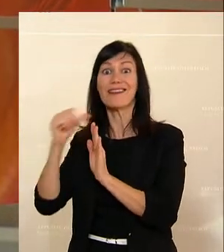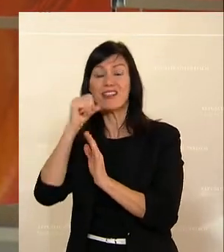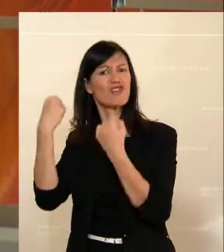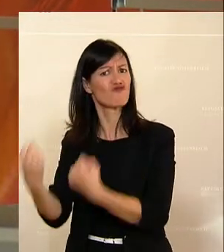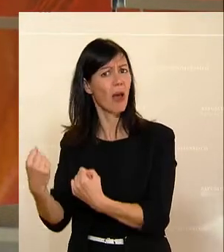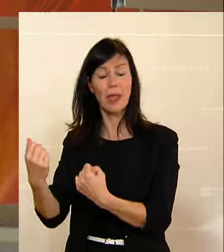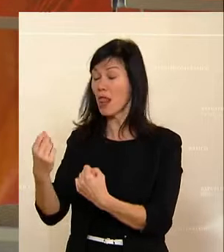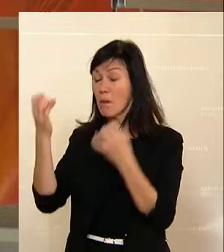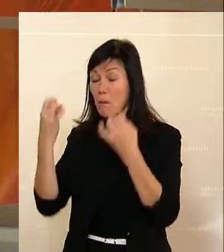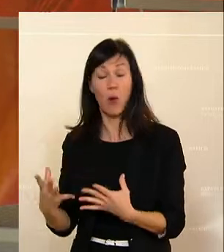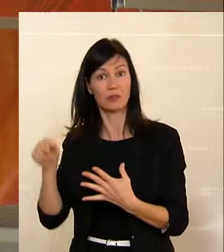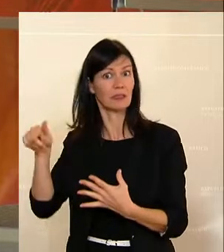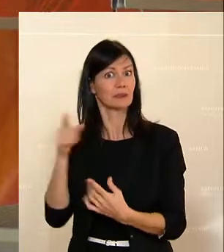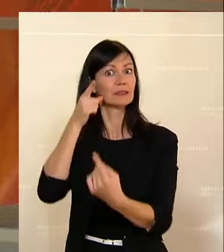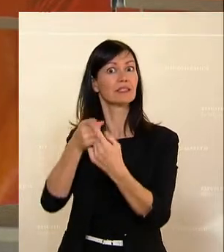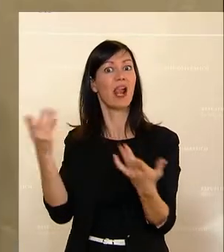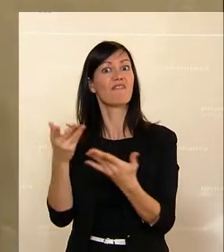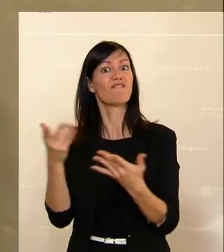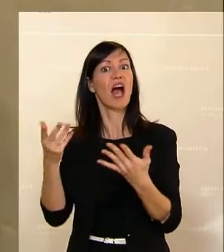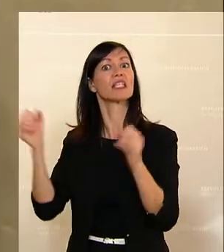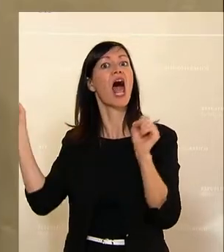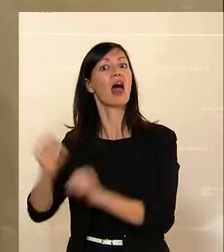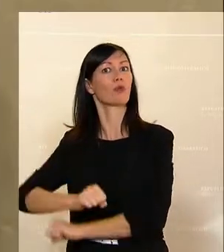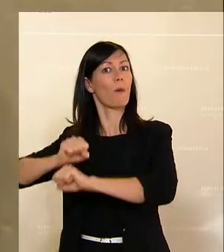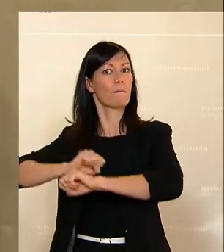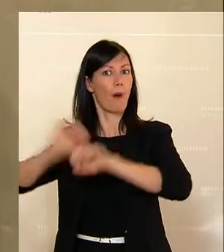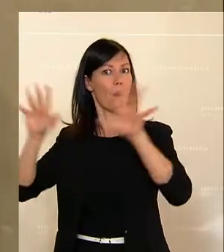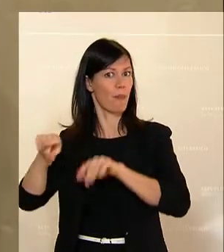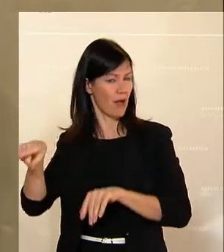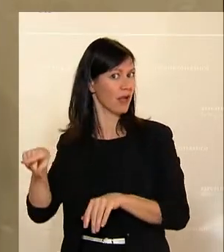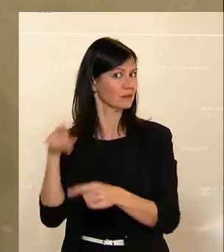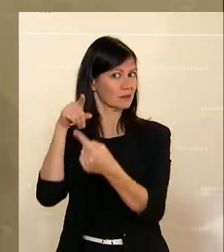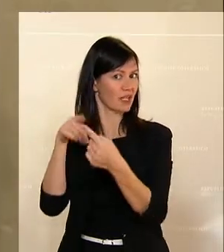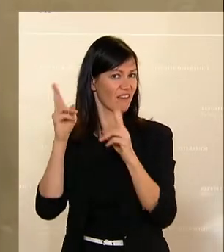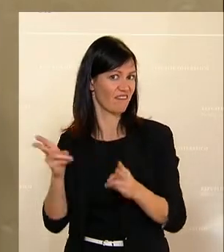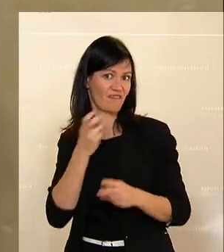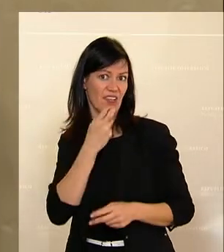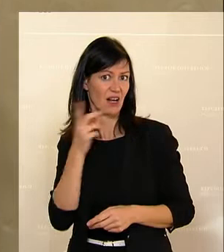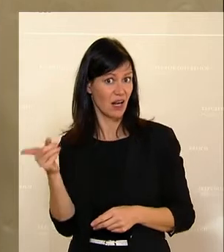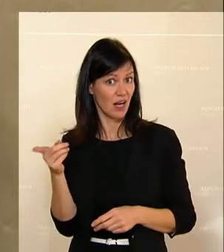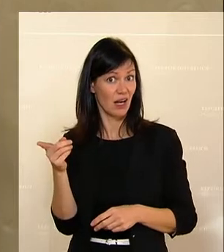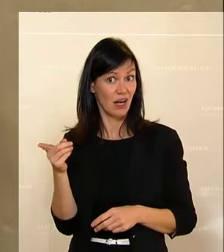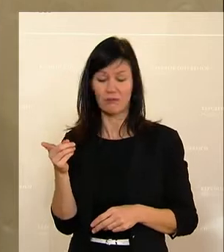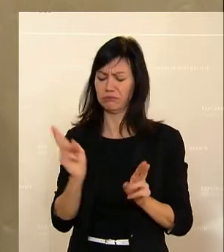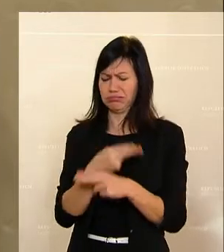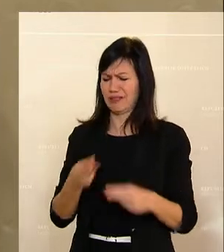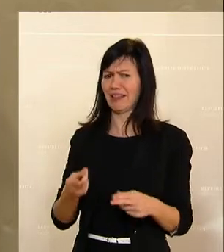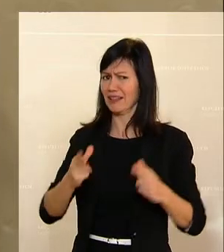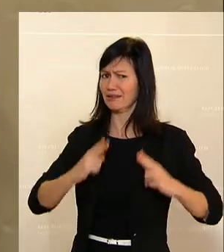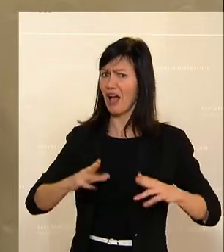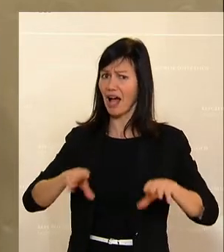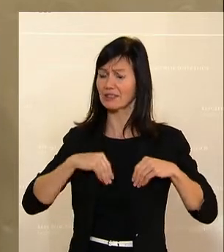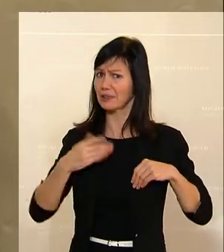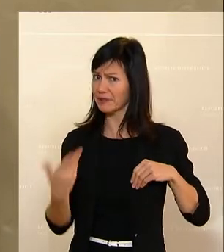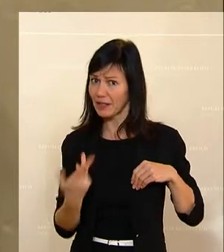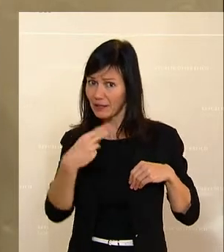eine Atombombe anstreben. Und genau diese Entwicklungen können wir, da können wir nicht zuschauen und die können wir nicht zulassen. Und die einzige